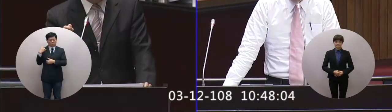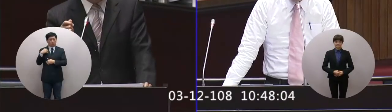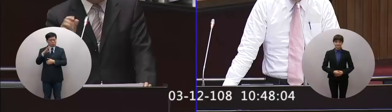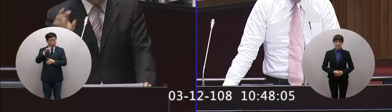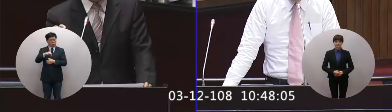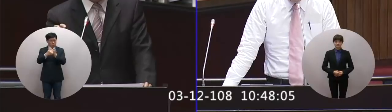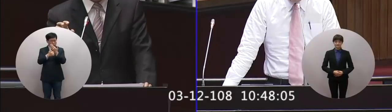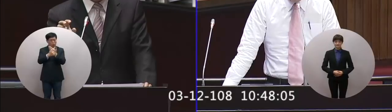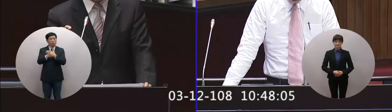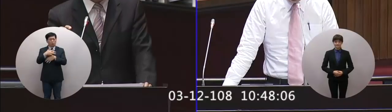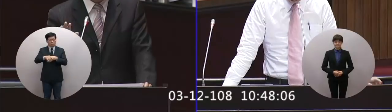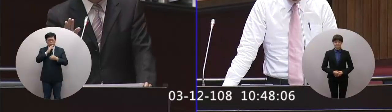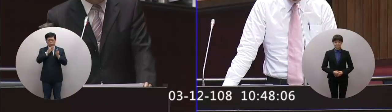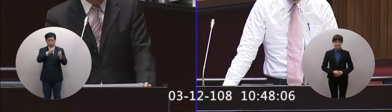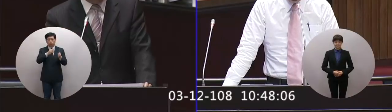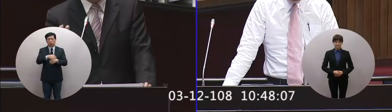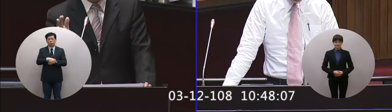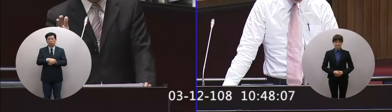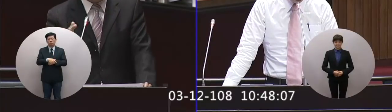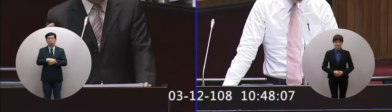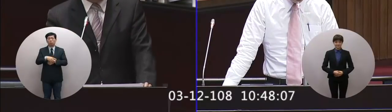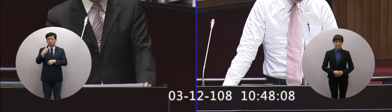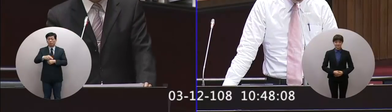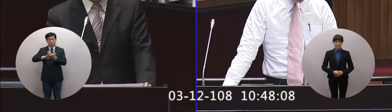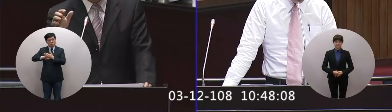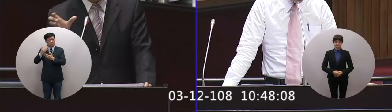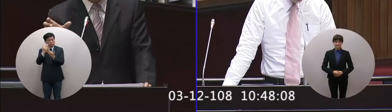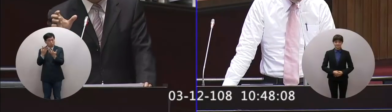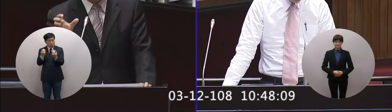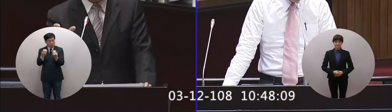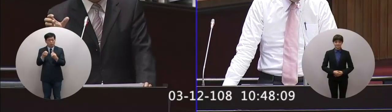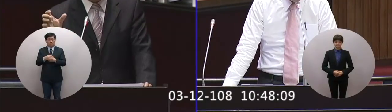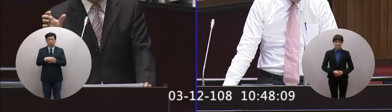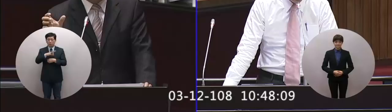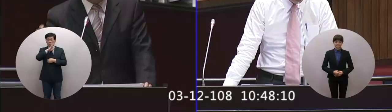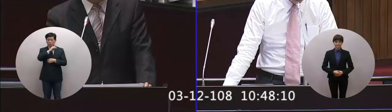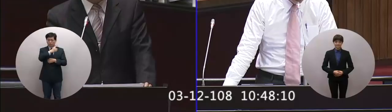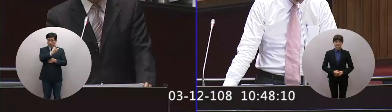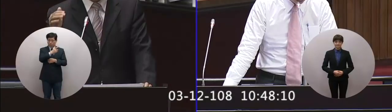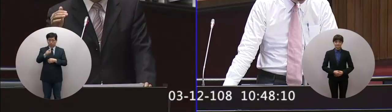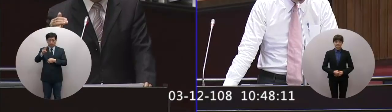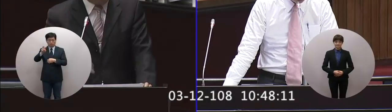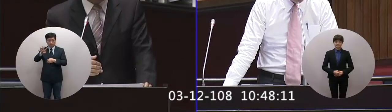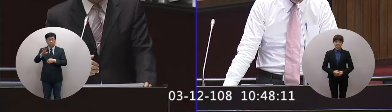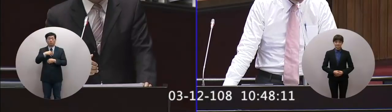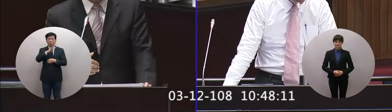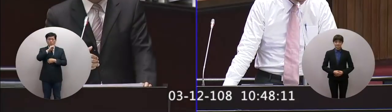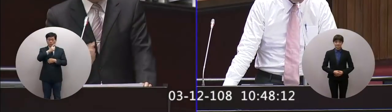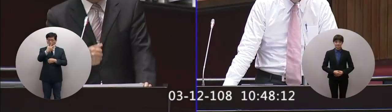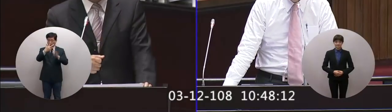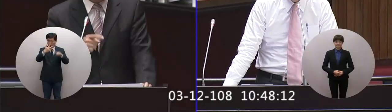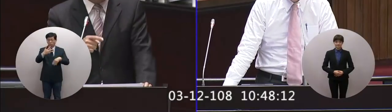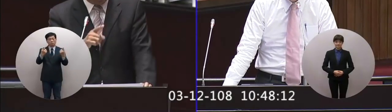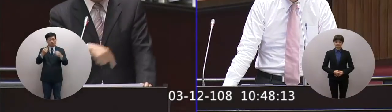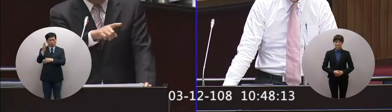這些問題也會去強化到這一段那其餘於他不再學的這些但是在18歲到24歲或18歲以